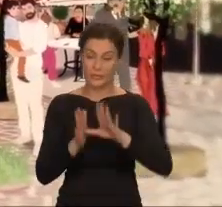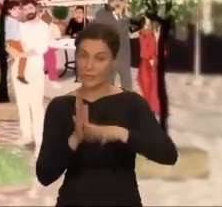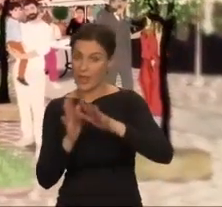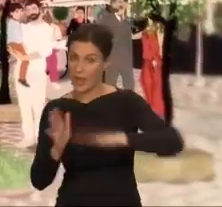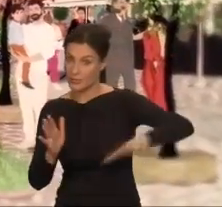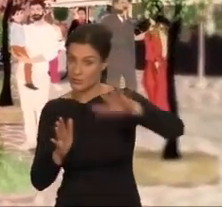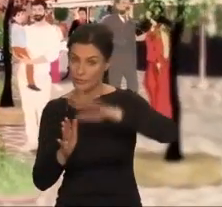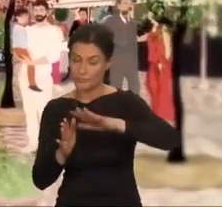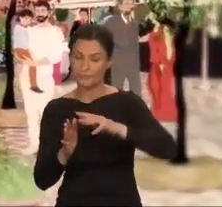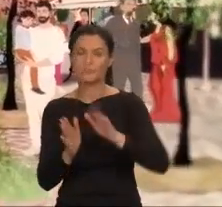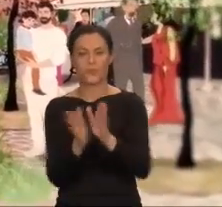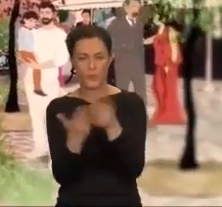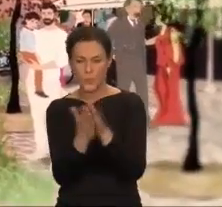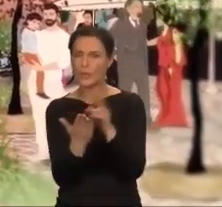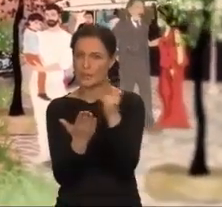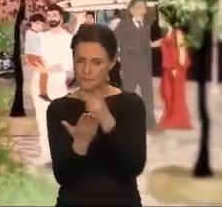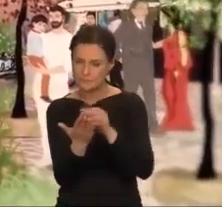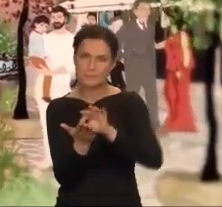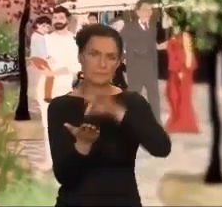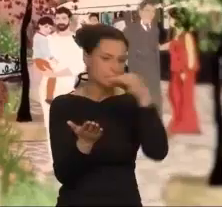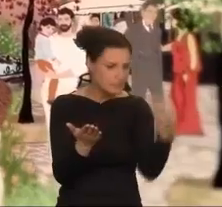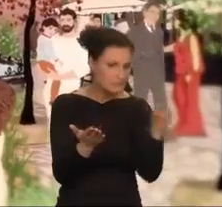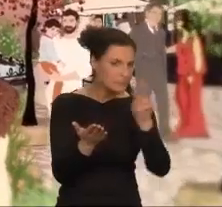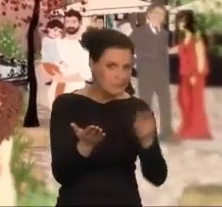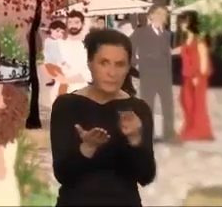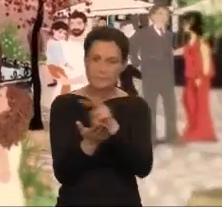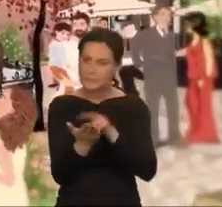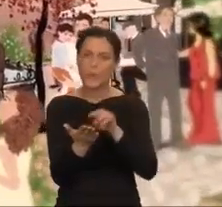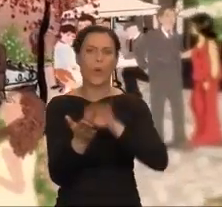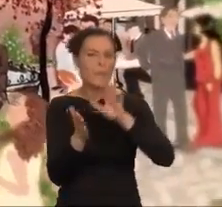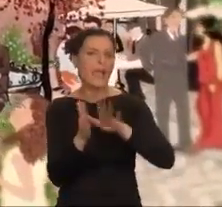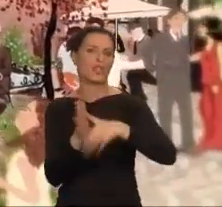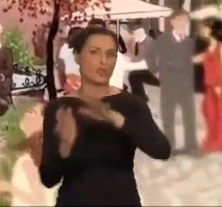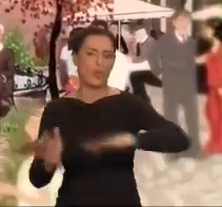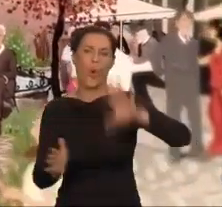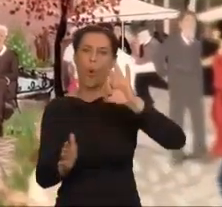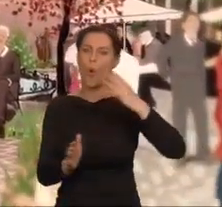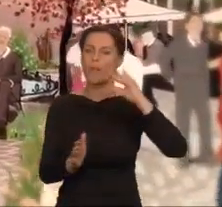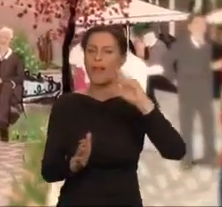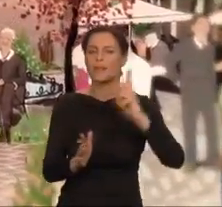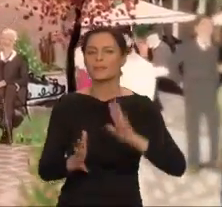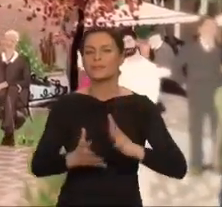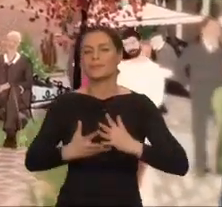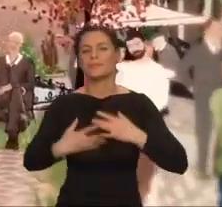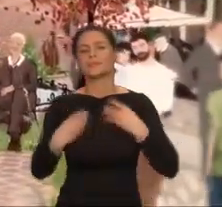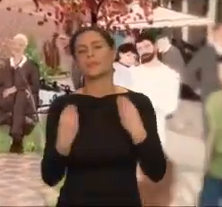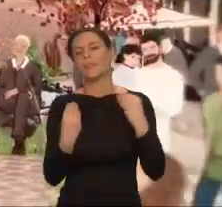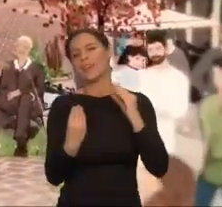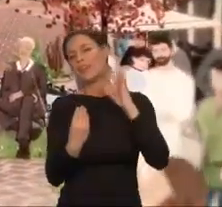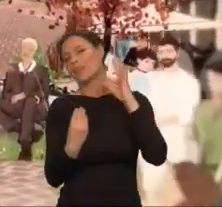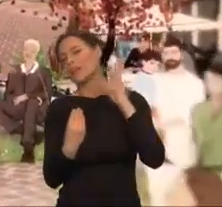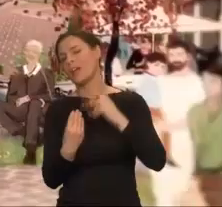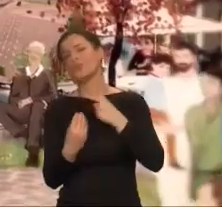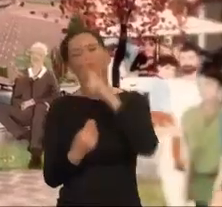Przez kilka stron razem z nią tworzymy Omelas i doświadczamy tego miasta, nad miastami miasta